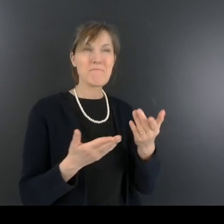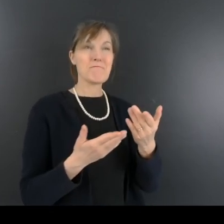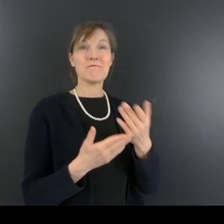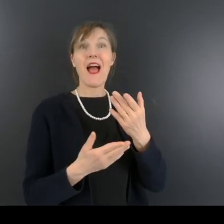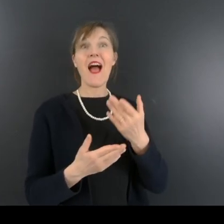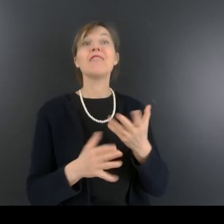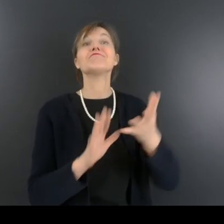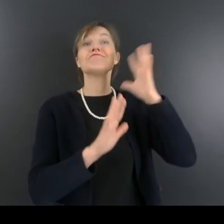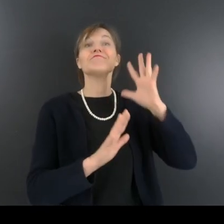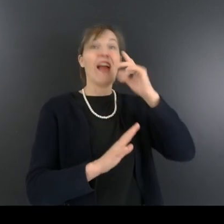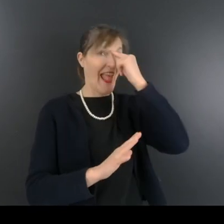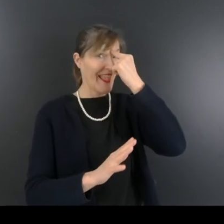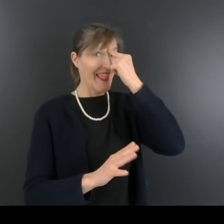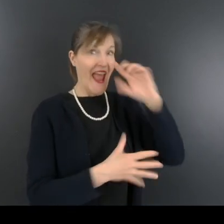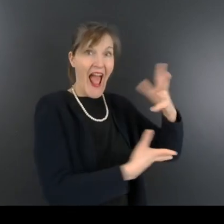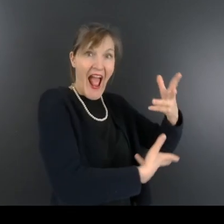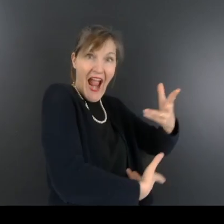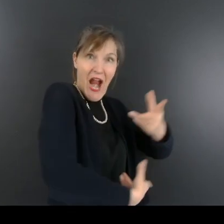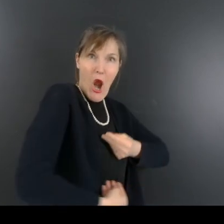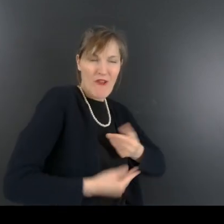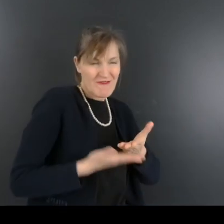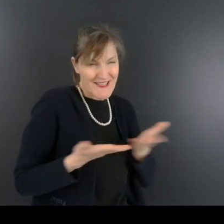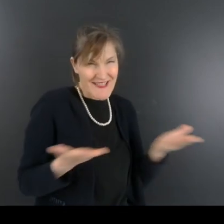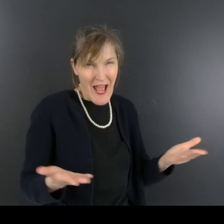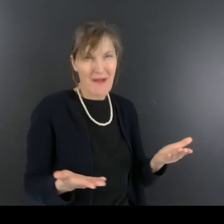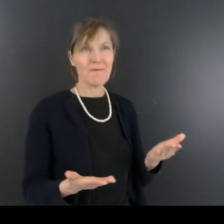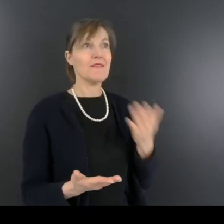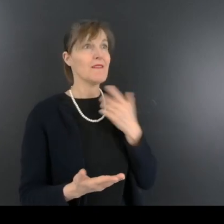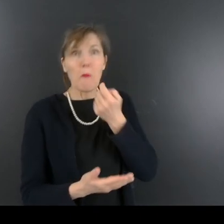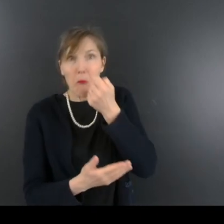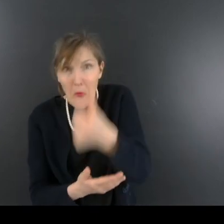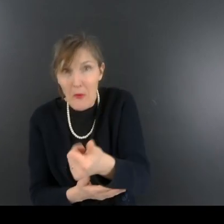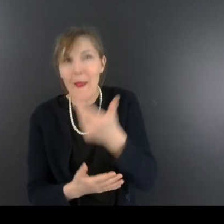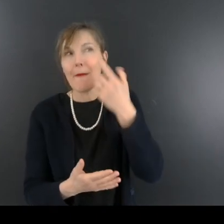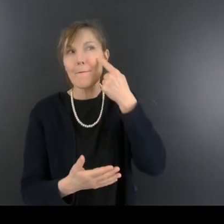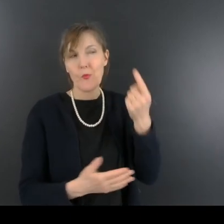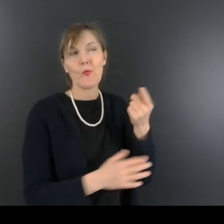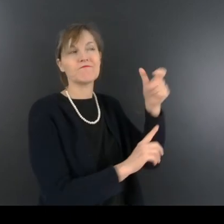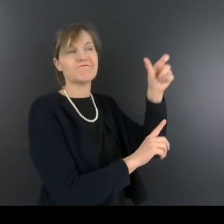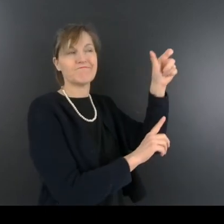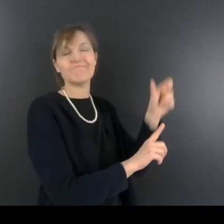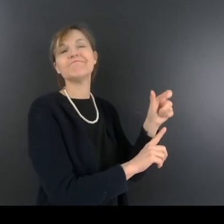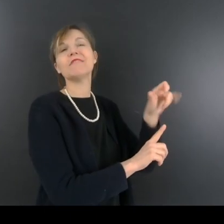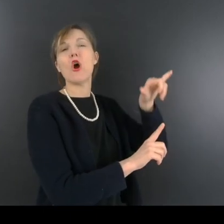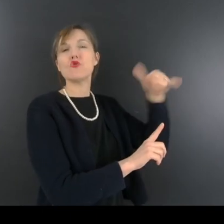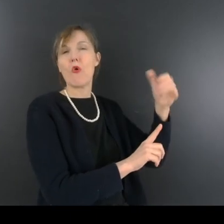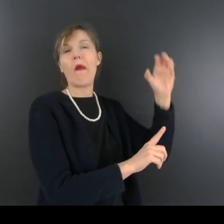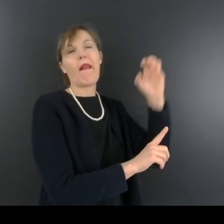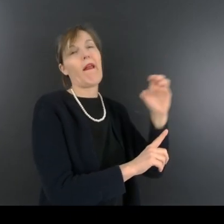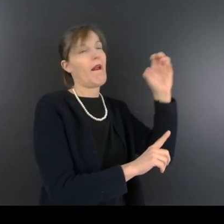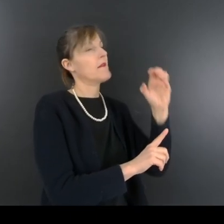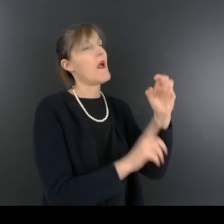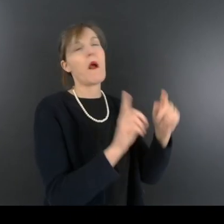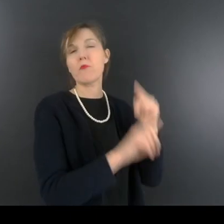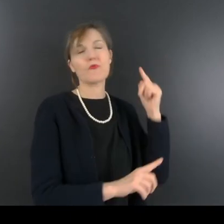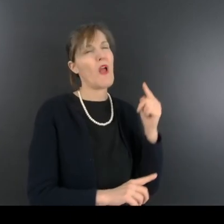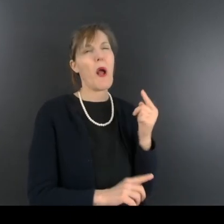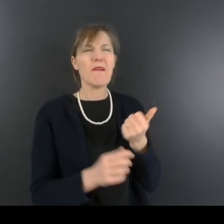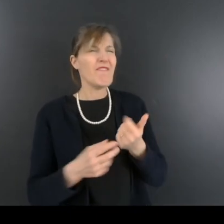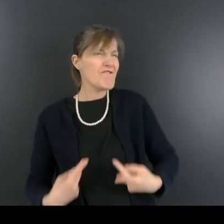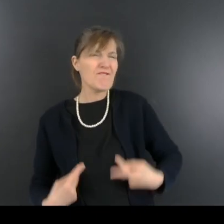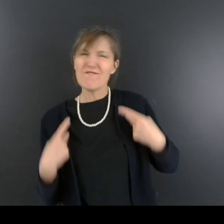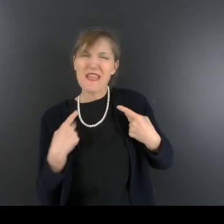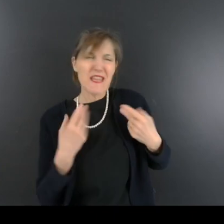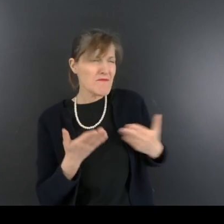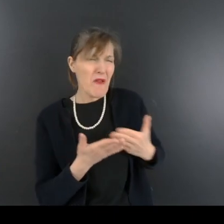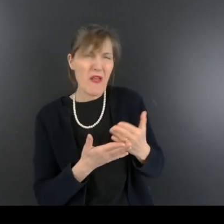choses, mais pour John K. Megan, cela avait été décisif. Après toute une vie où il s'était fait juger par